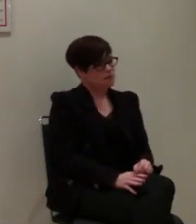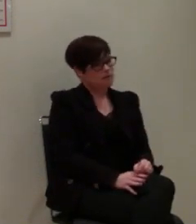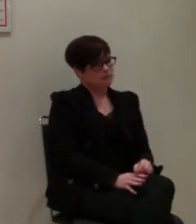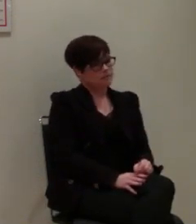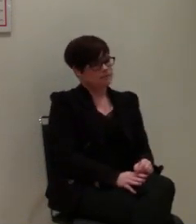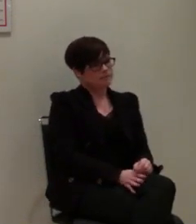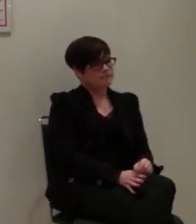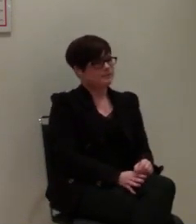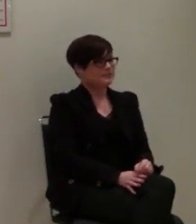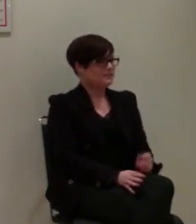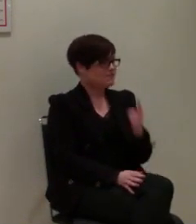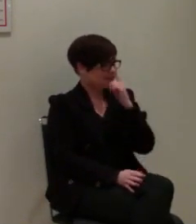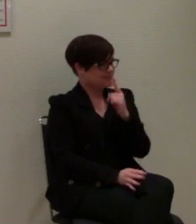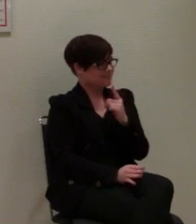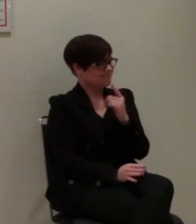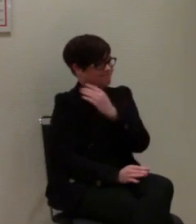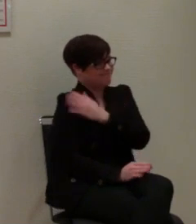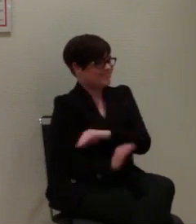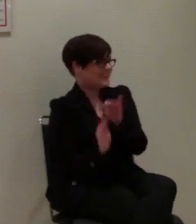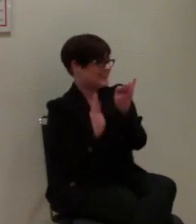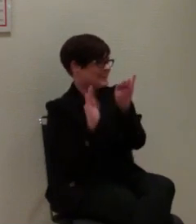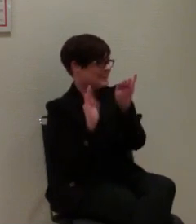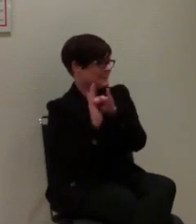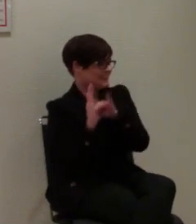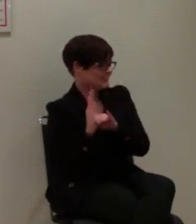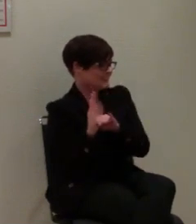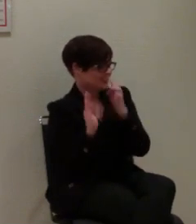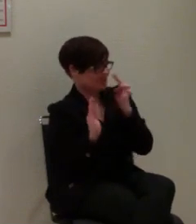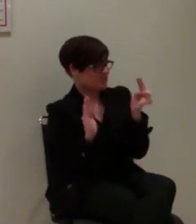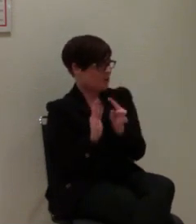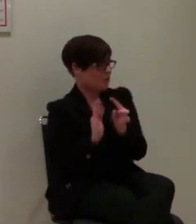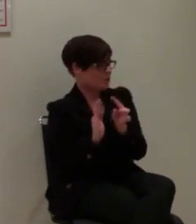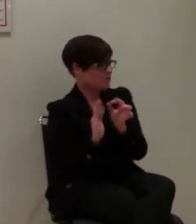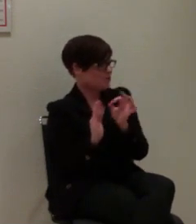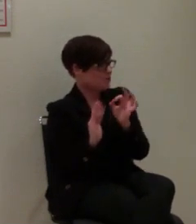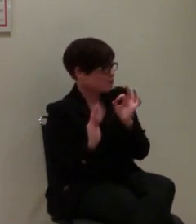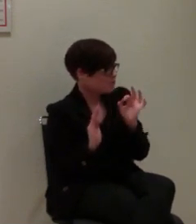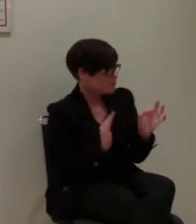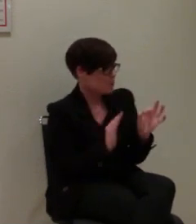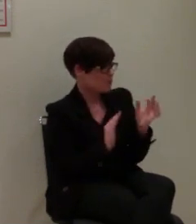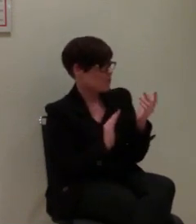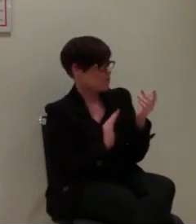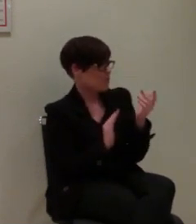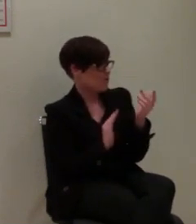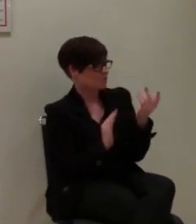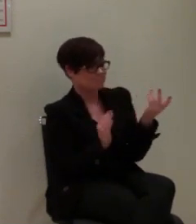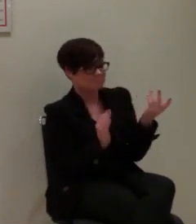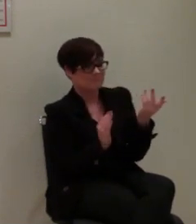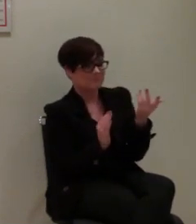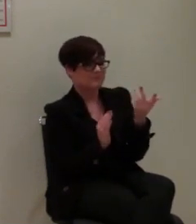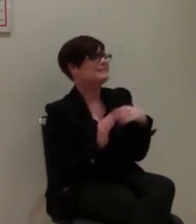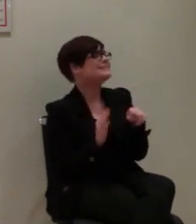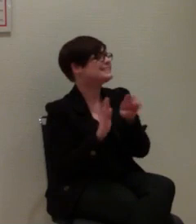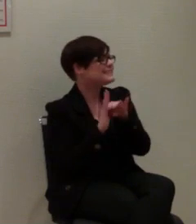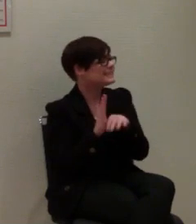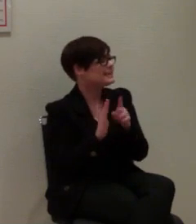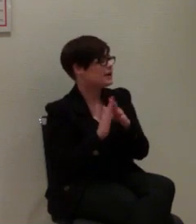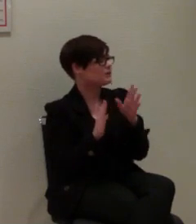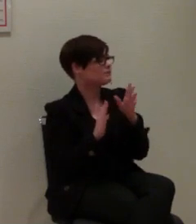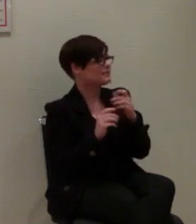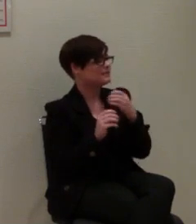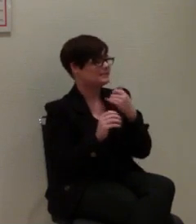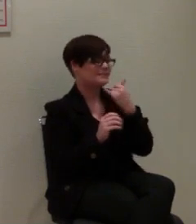Gesetzeslage, müssten wir eigentlich für den ganzen Spaß, also die Gesetzeslage nach dem Bundesgesetz, dem